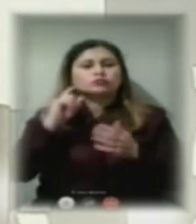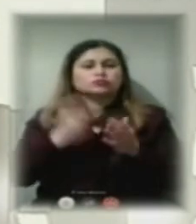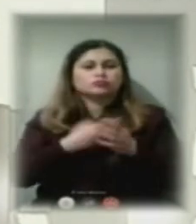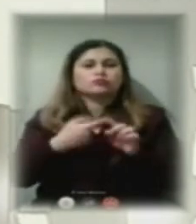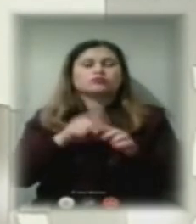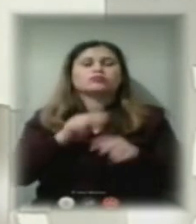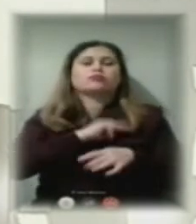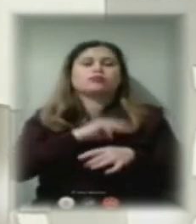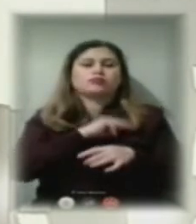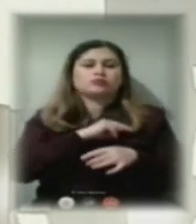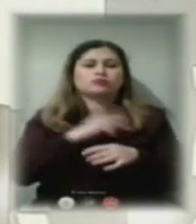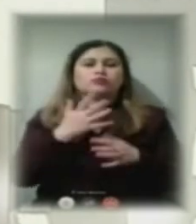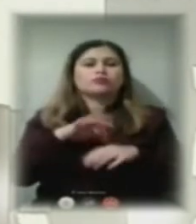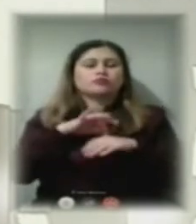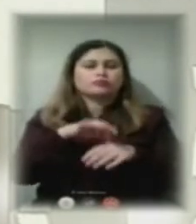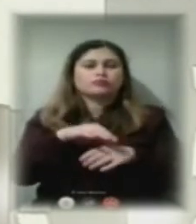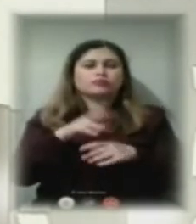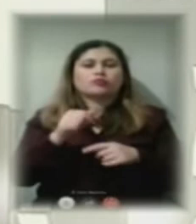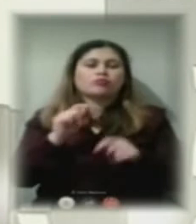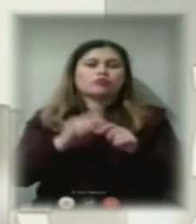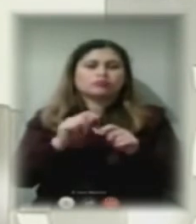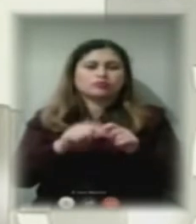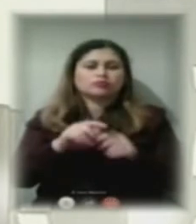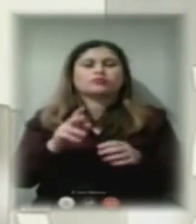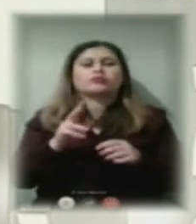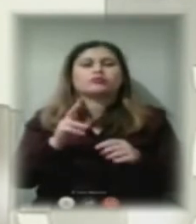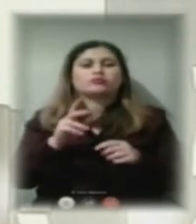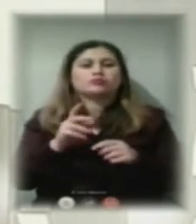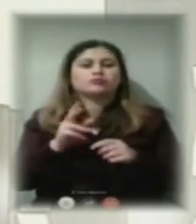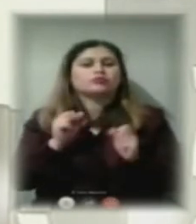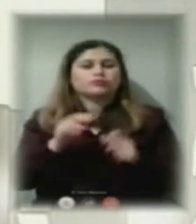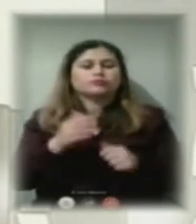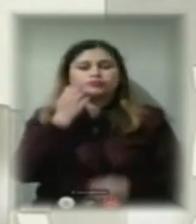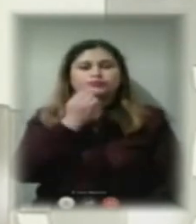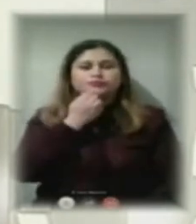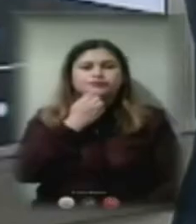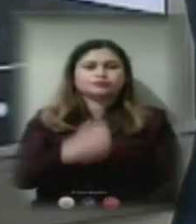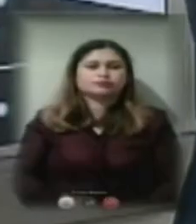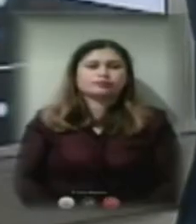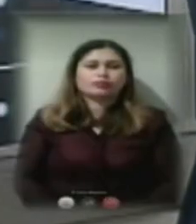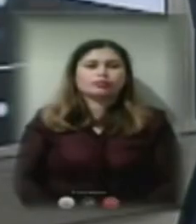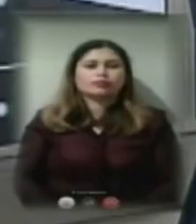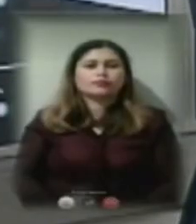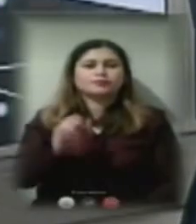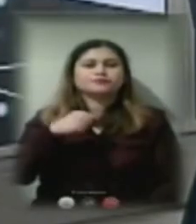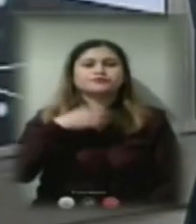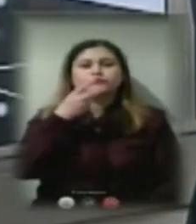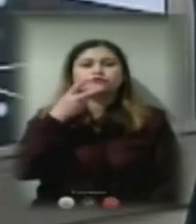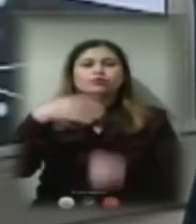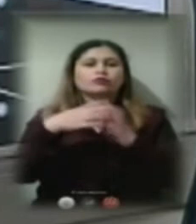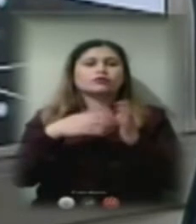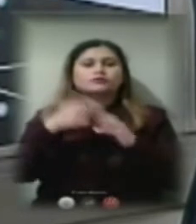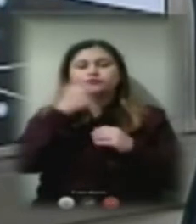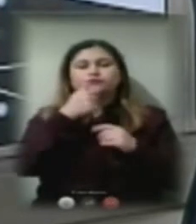які проводяться, якось їх контролювати, перевіряти? Я можу сказати, що у 2019 році 19